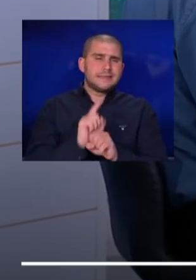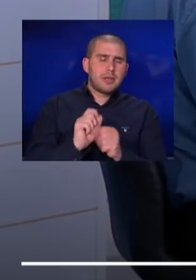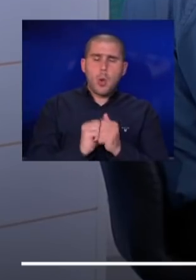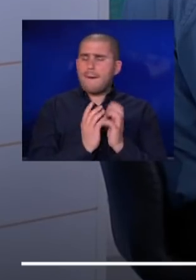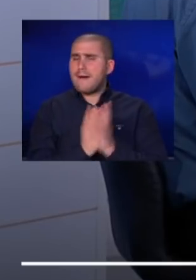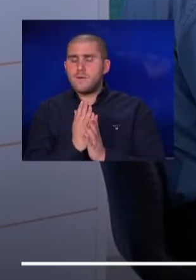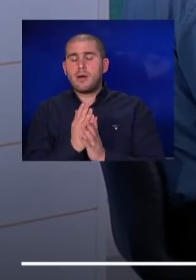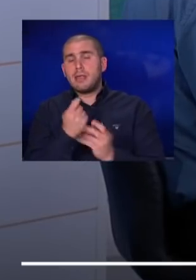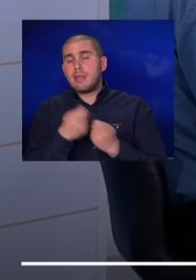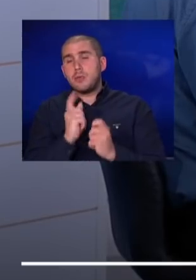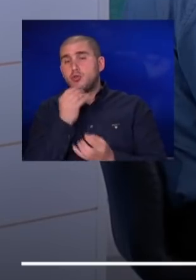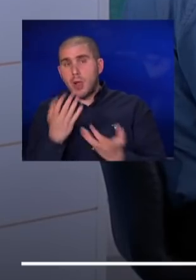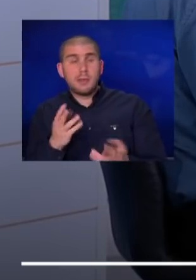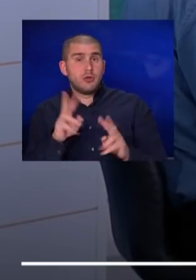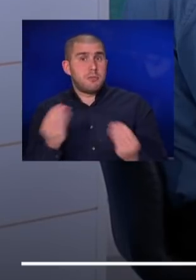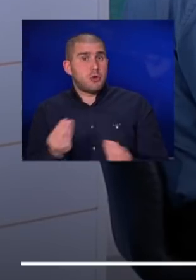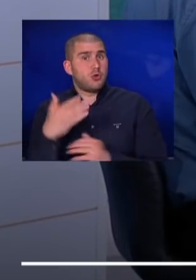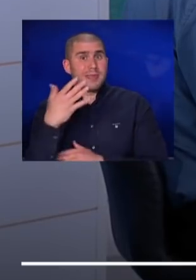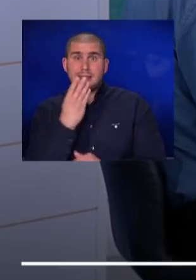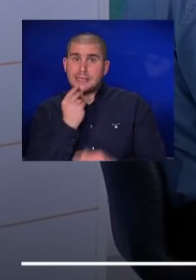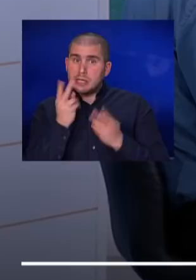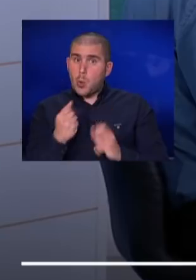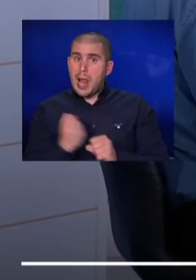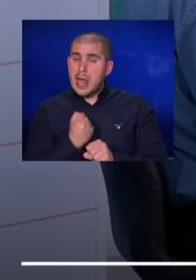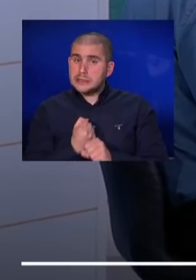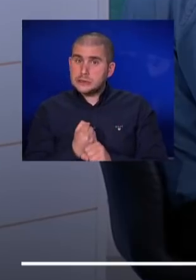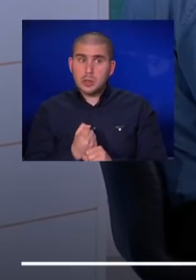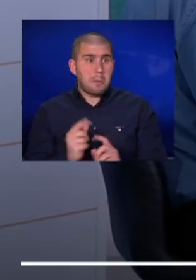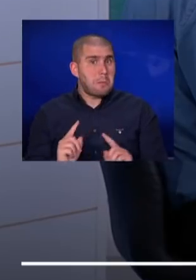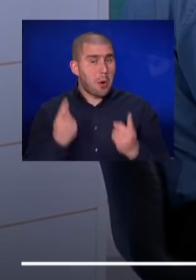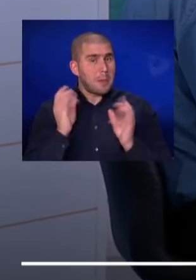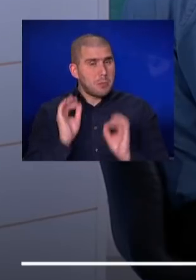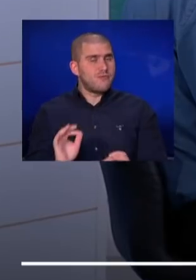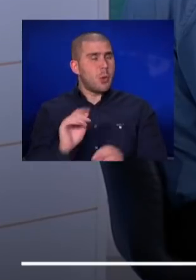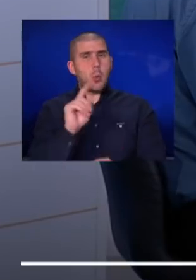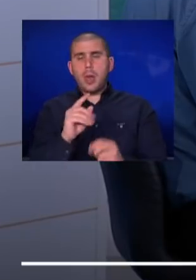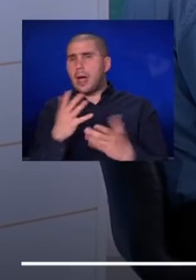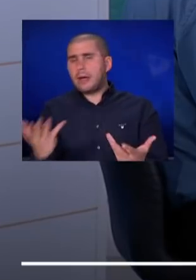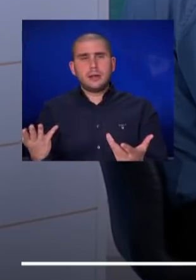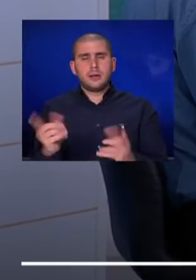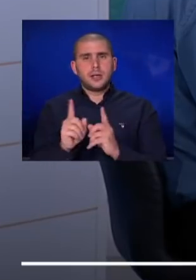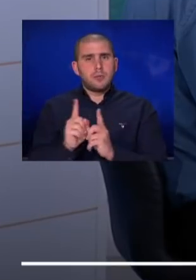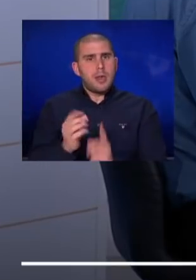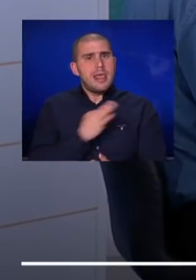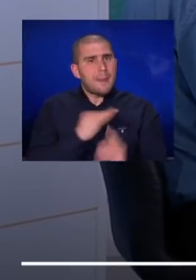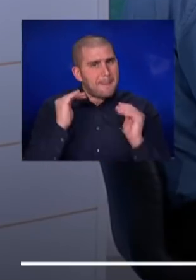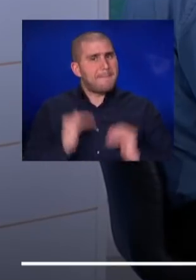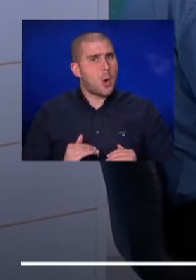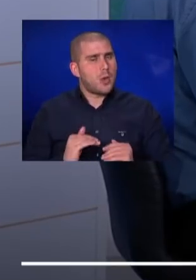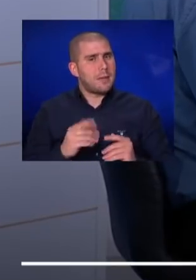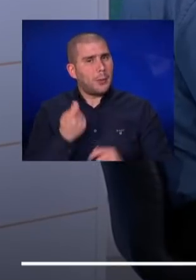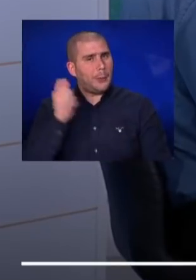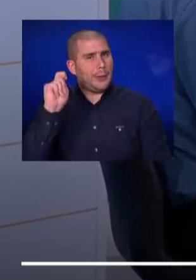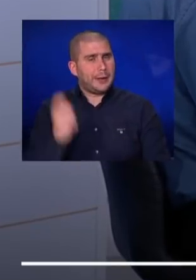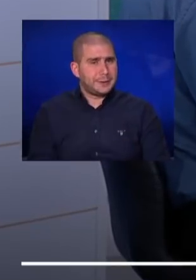תלויות מי אתה שואל, יש משהו שמדינת ישראל יכולה לעשות בכל זאת, כדי איכשהו להיפגע פחות מההתייקרות